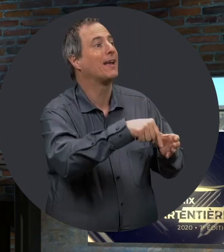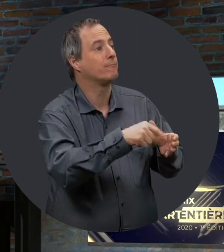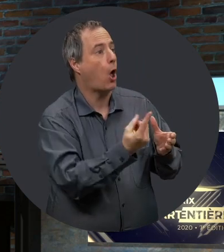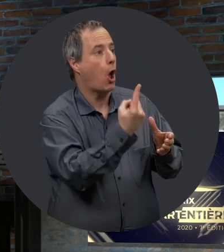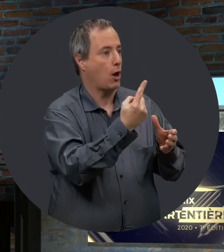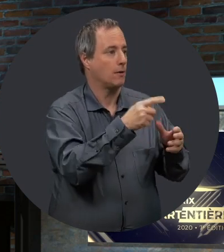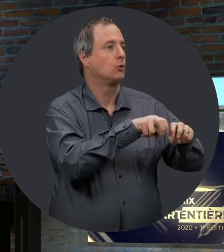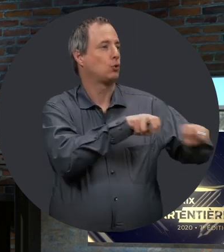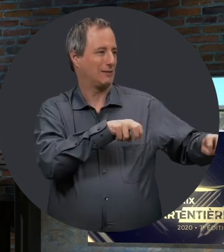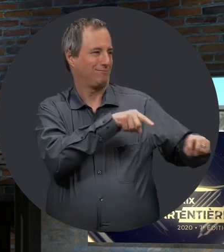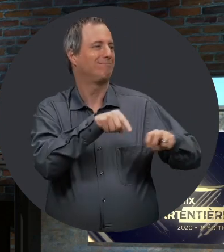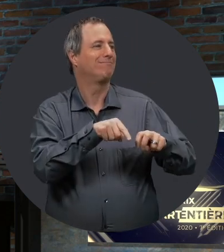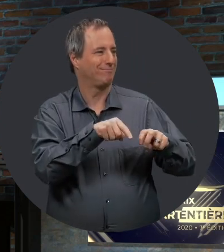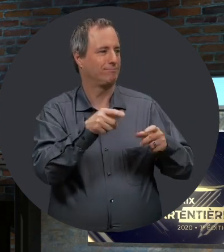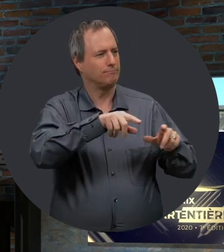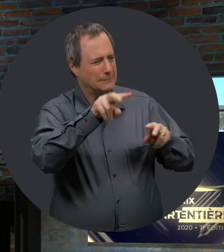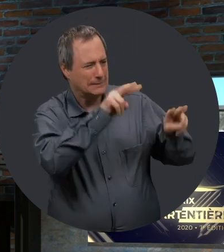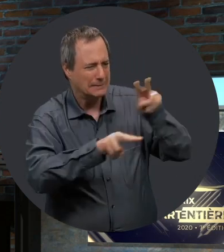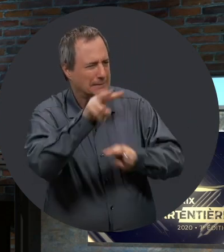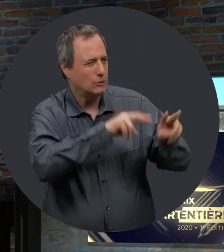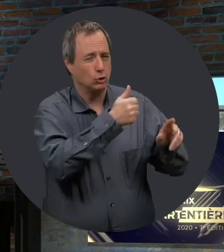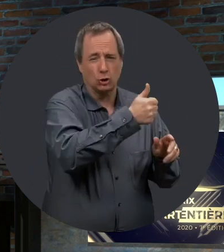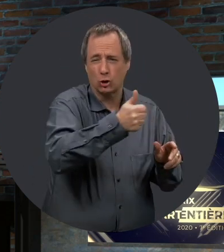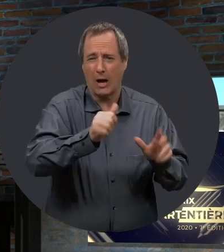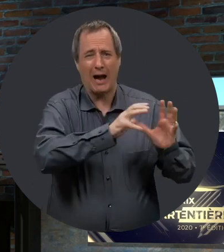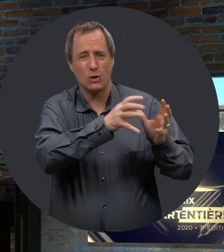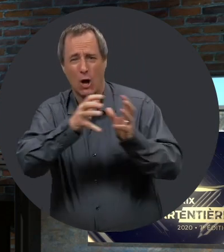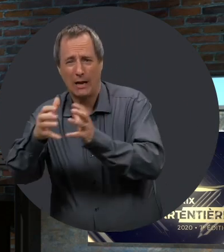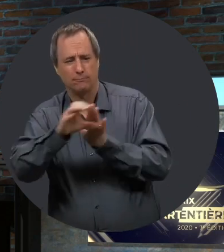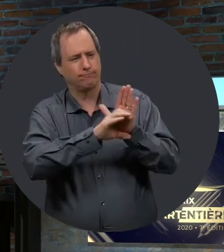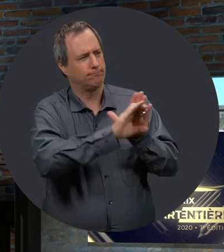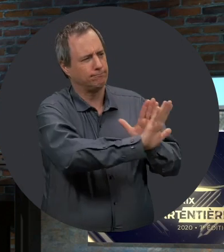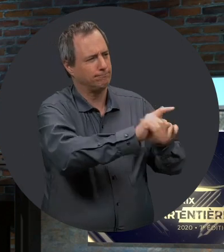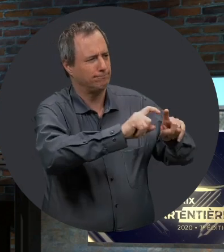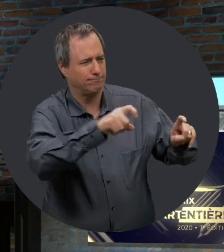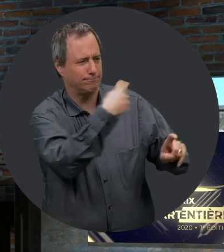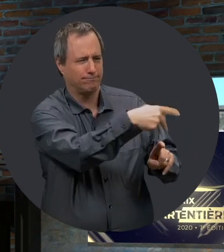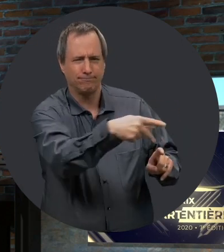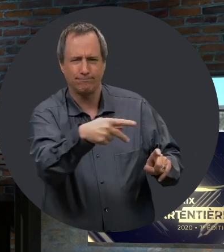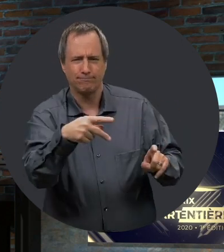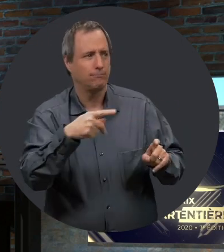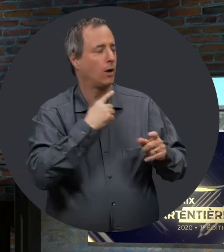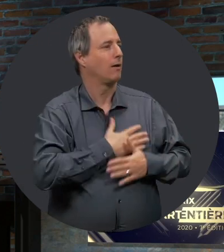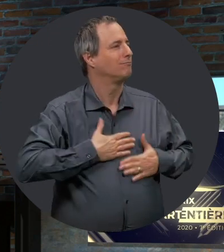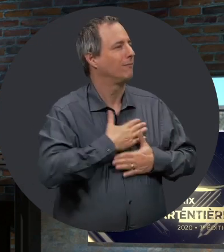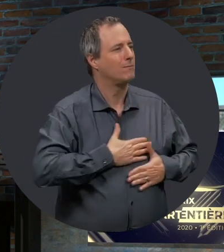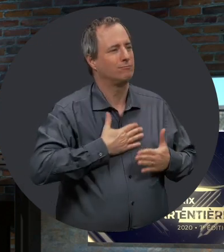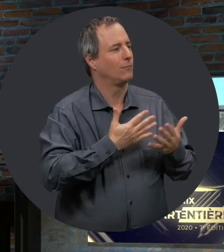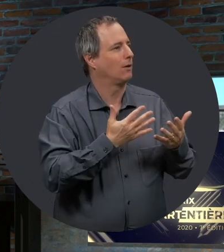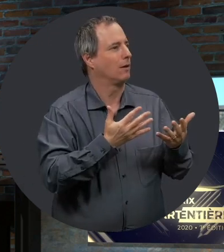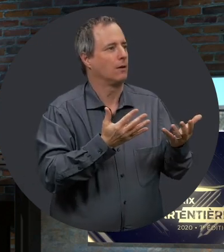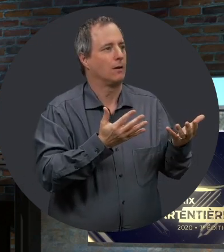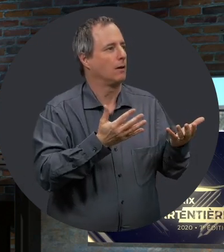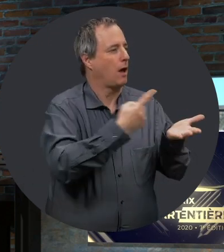a constitué un comité de jury avec des personnalités issues de chacune des cinq catégories. Et j'ai